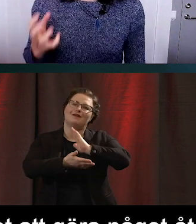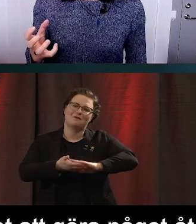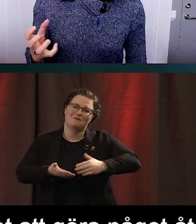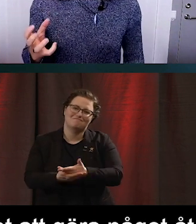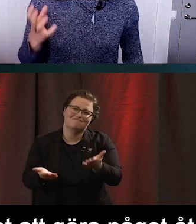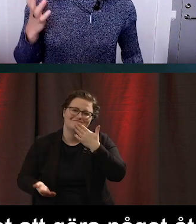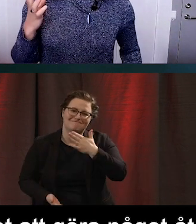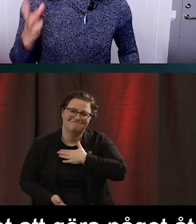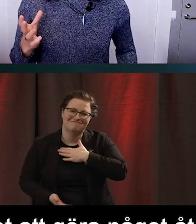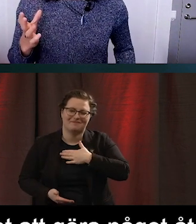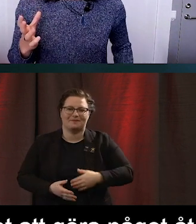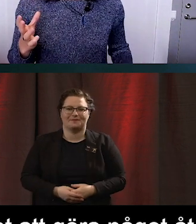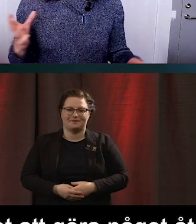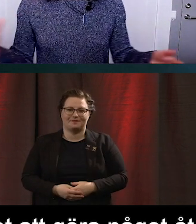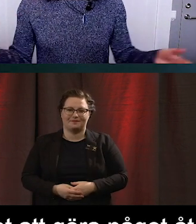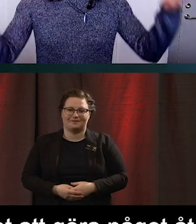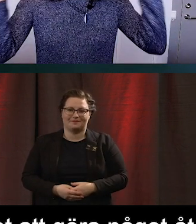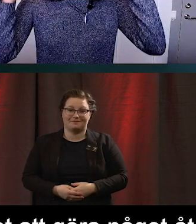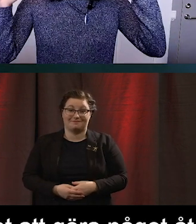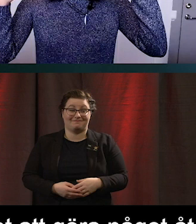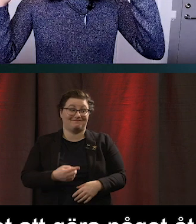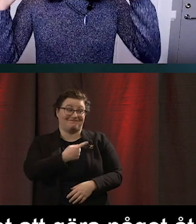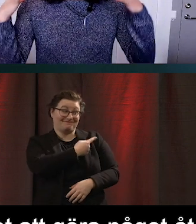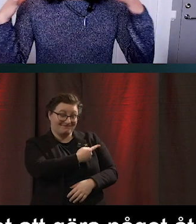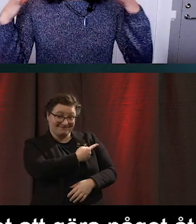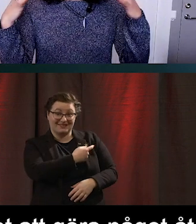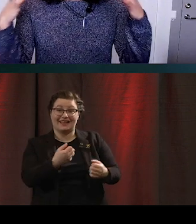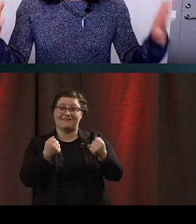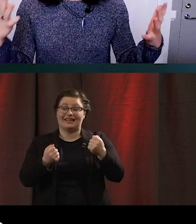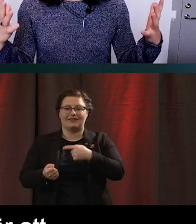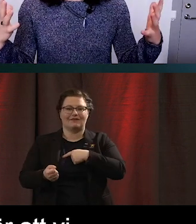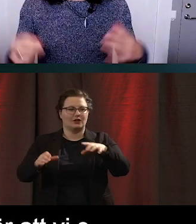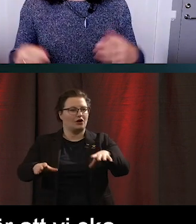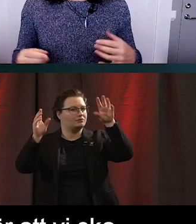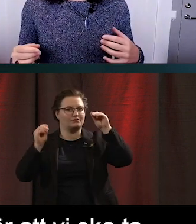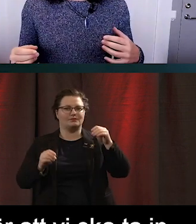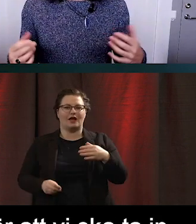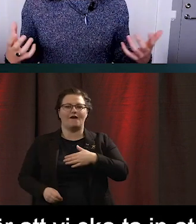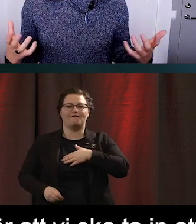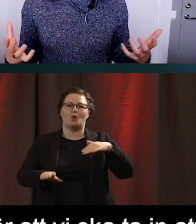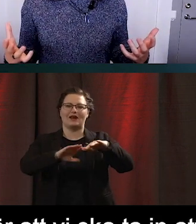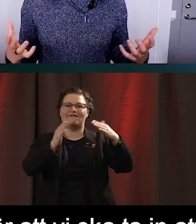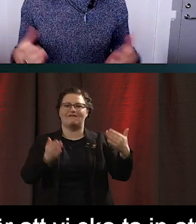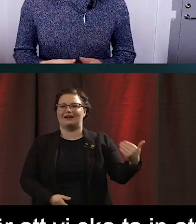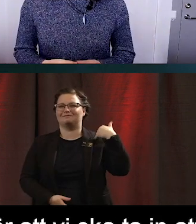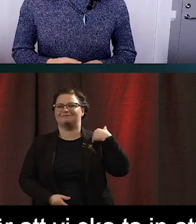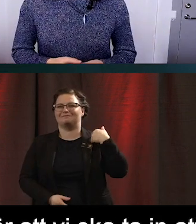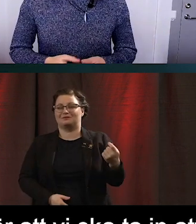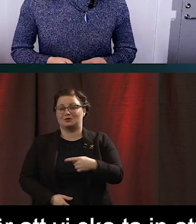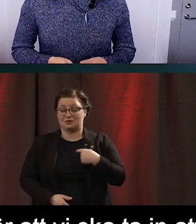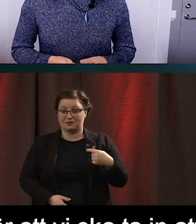Något som är mycket viktigt för att vi överhuvudtaget ska ta in att vår värld vill någonting av oss är att våra sinnen